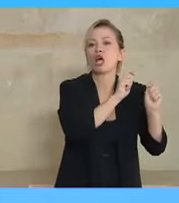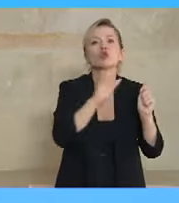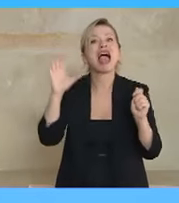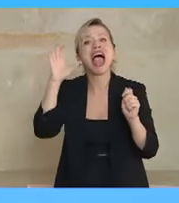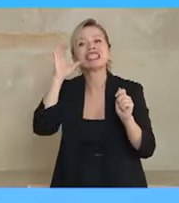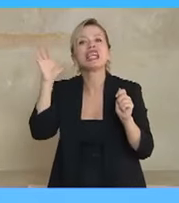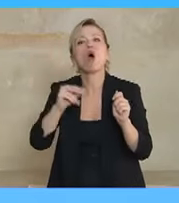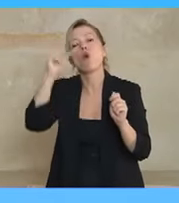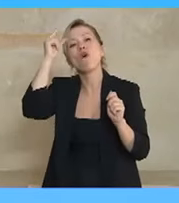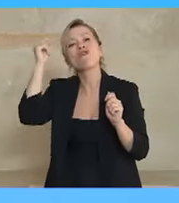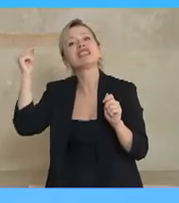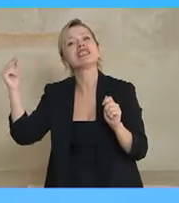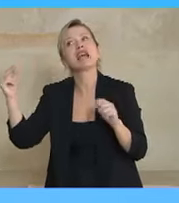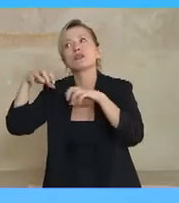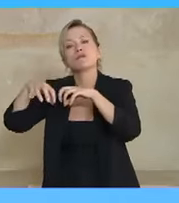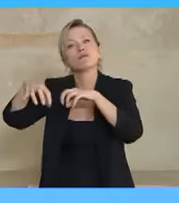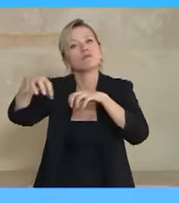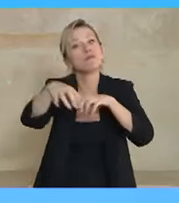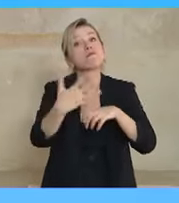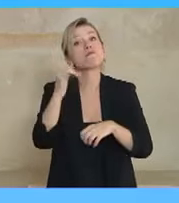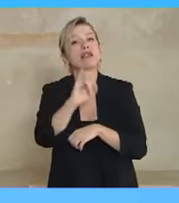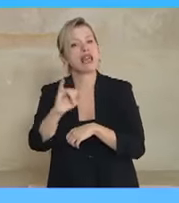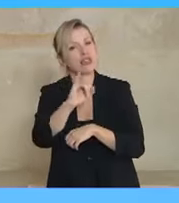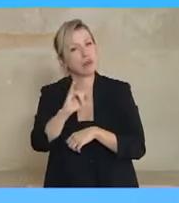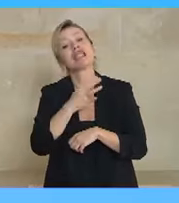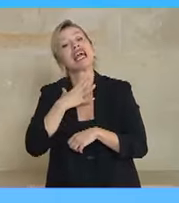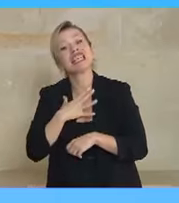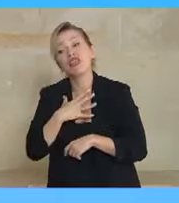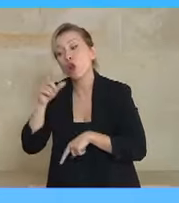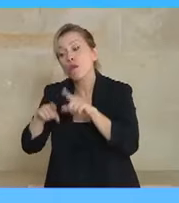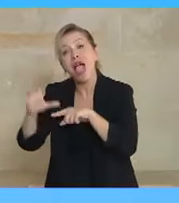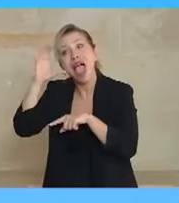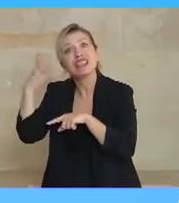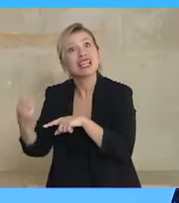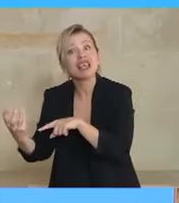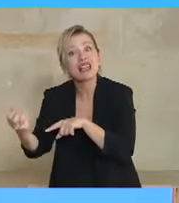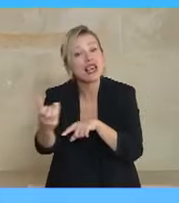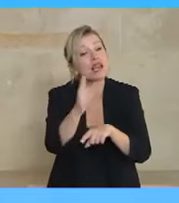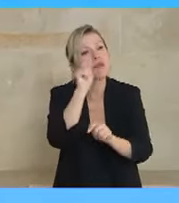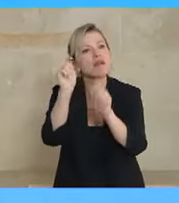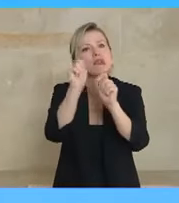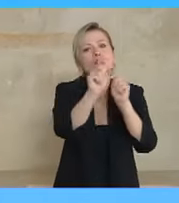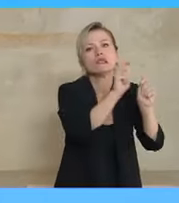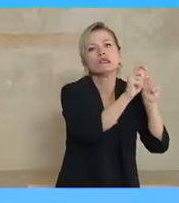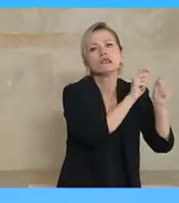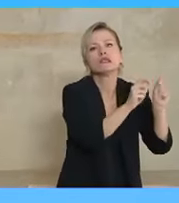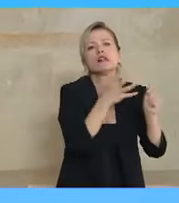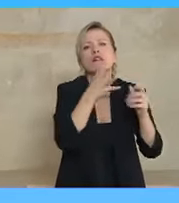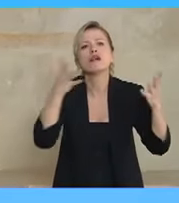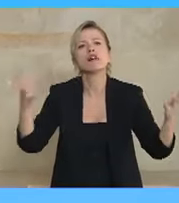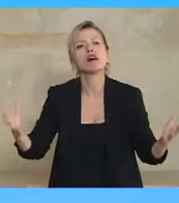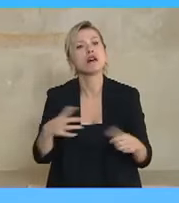ακαδημαϊκά ιδρύματα. Υποστήριξη των υφιστάμερων εστιών που έχουμε, κάποιες εκ των οποίων δεν είναι σε καλή κατάσταση.